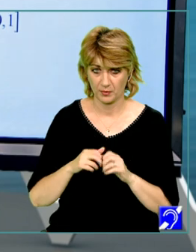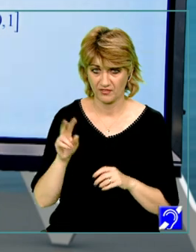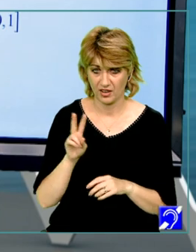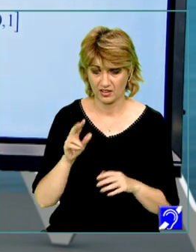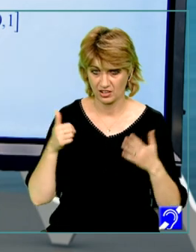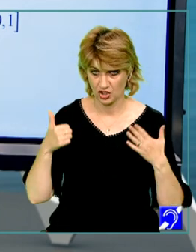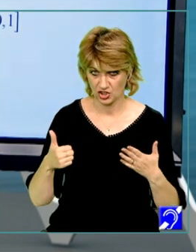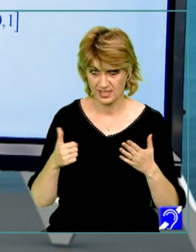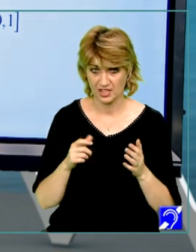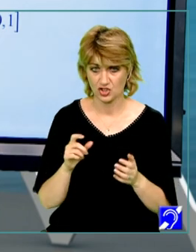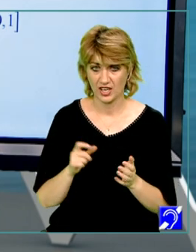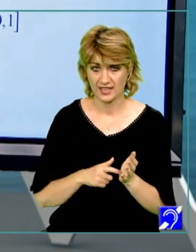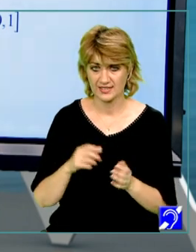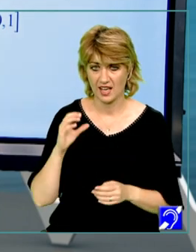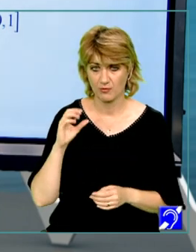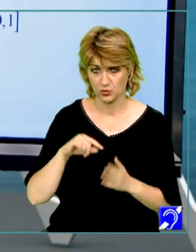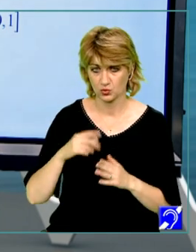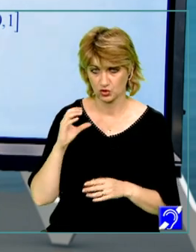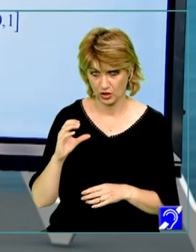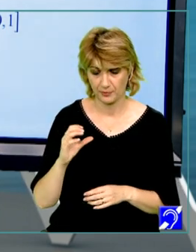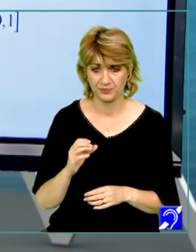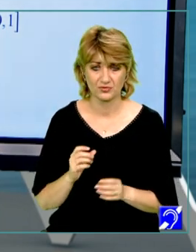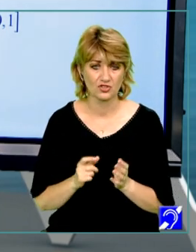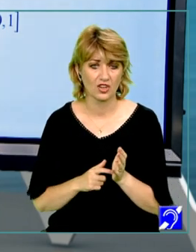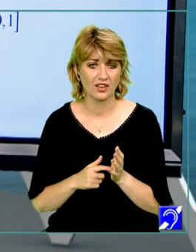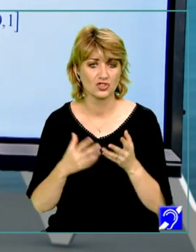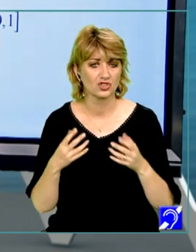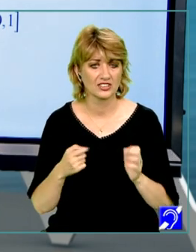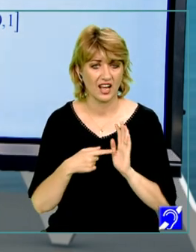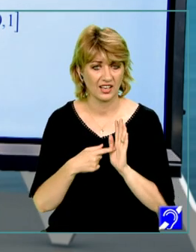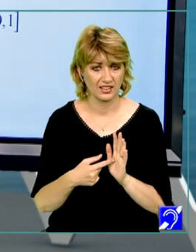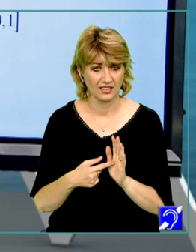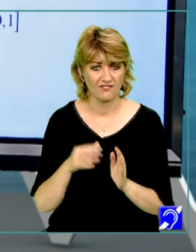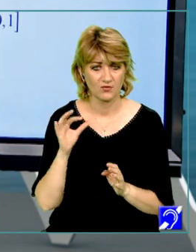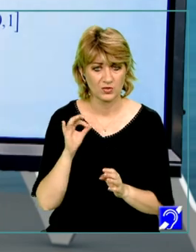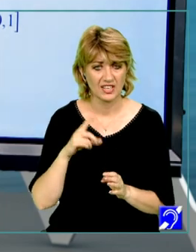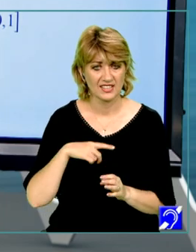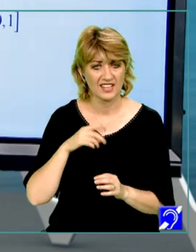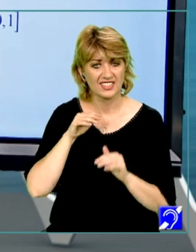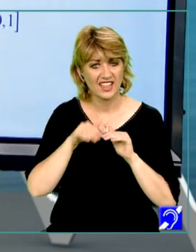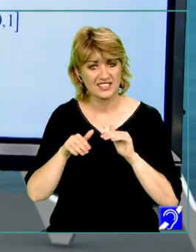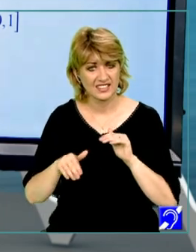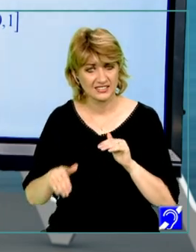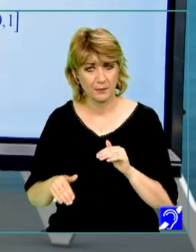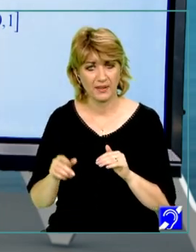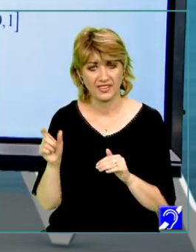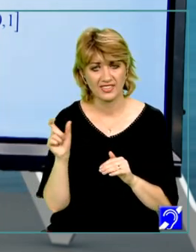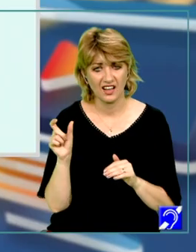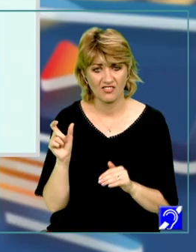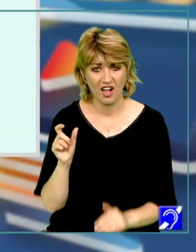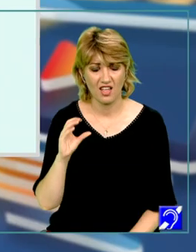6, cerința C, care ne cere să demonstrăm că funcția este descrescătoare pe un interval.